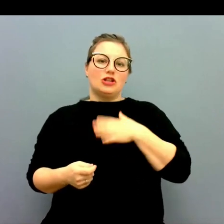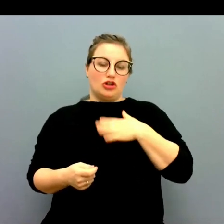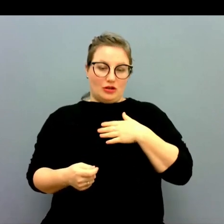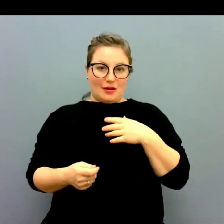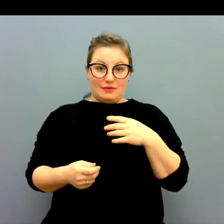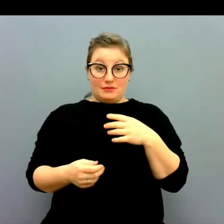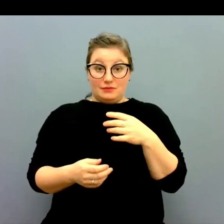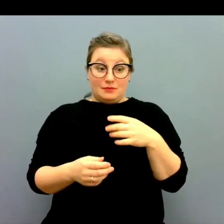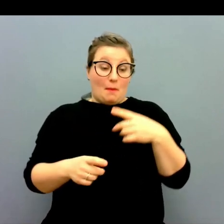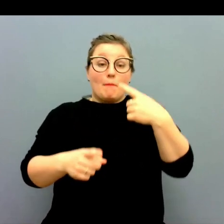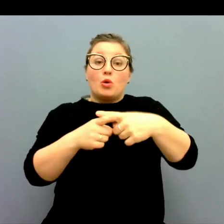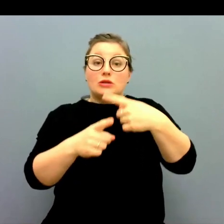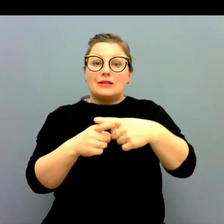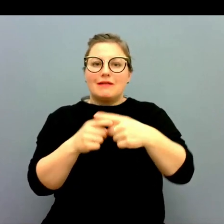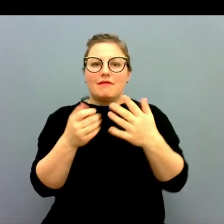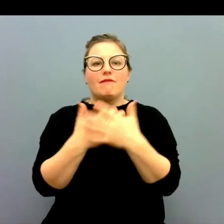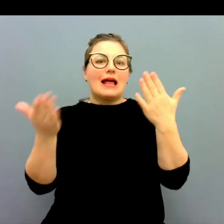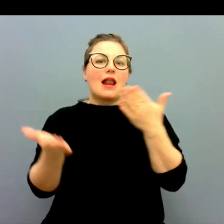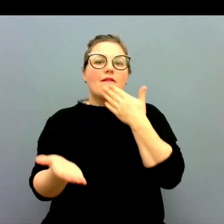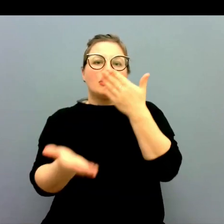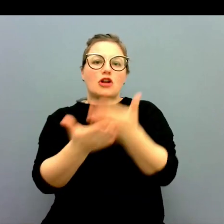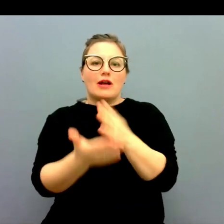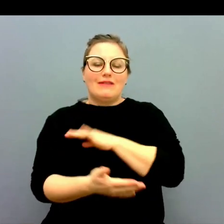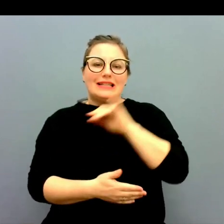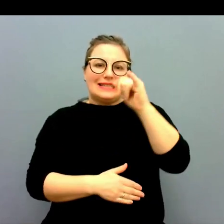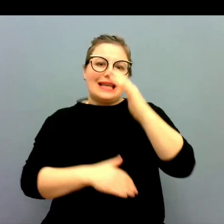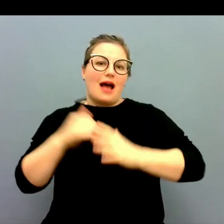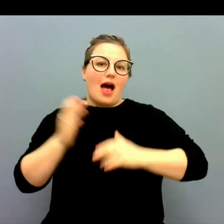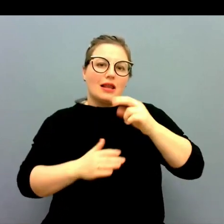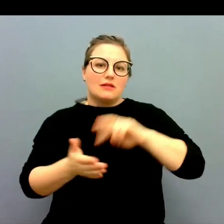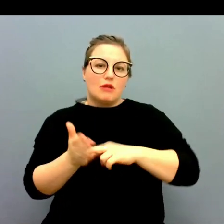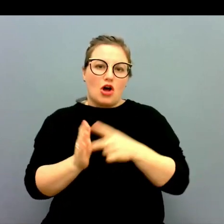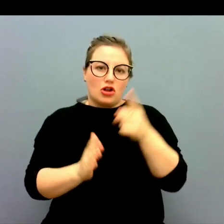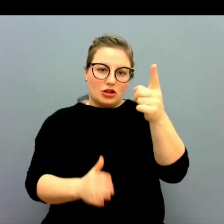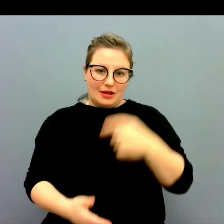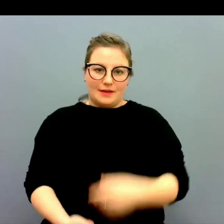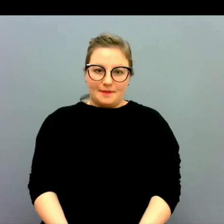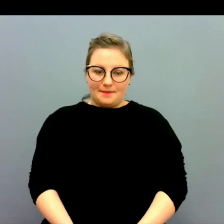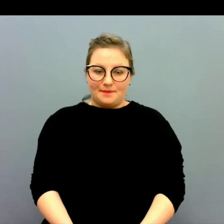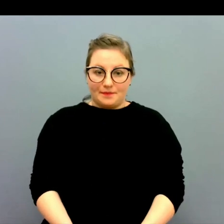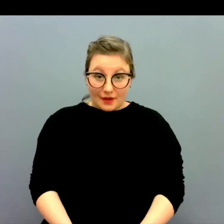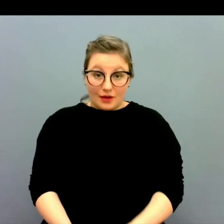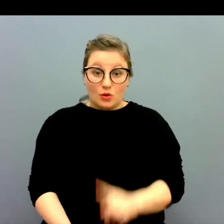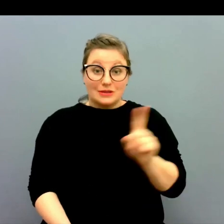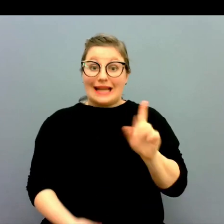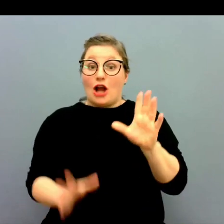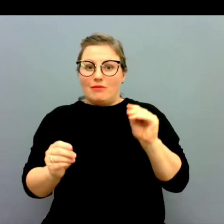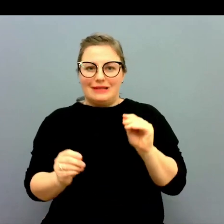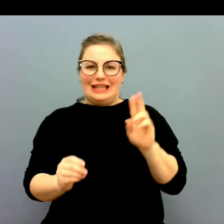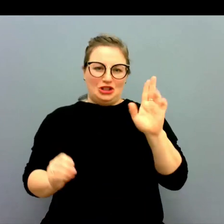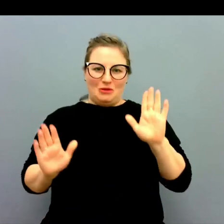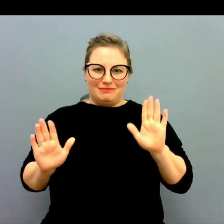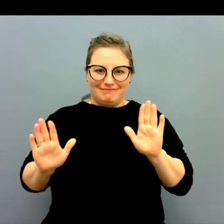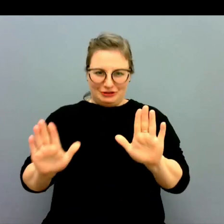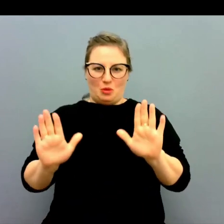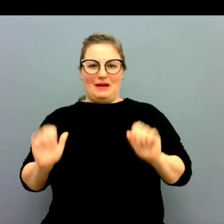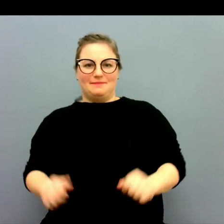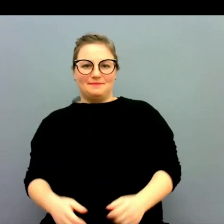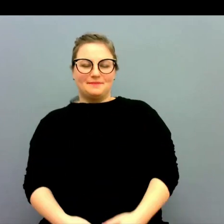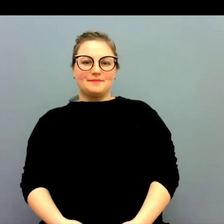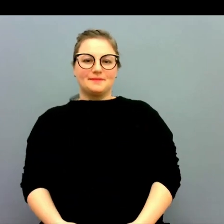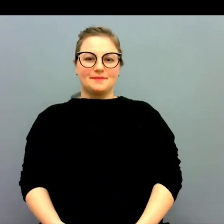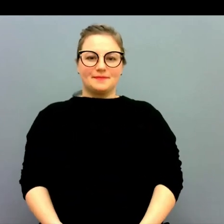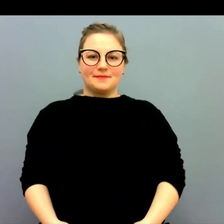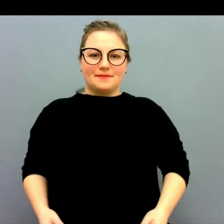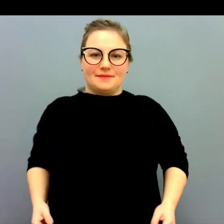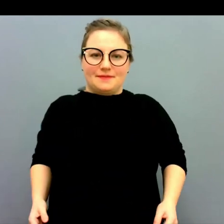vi ju positivt givetvis på flera av förslagen i handlingsplanen. Och sen, ja jag kan stanna där så